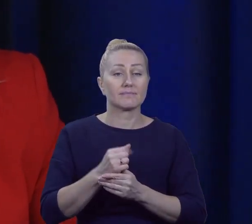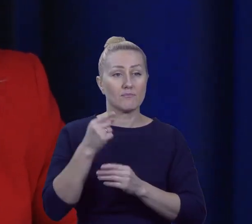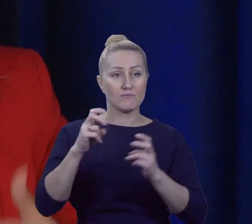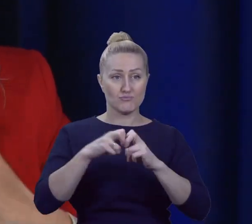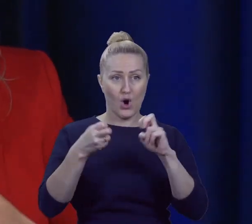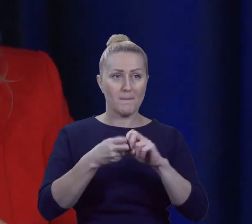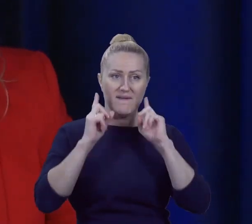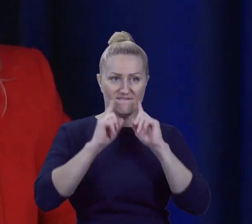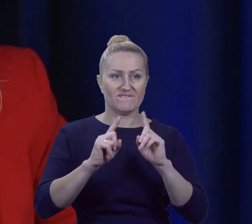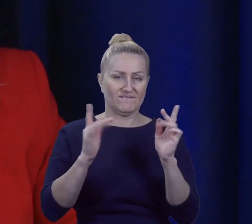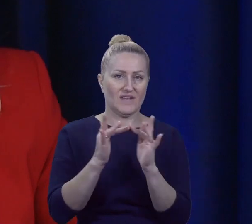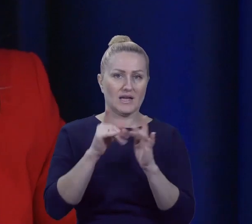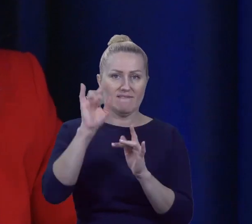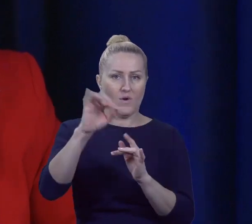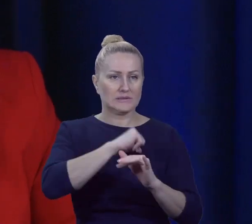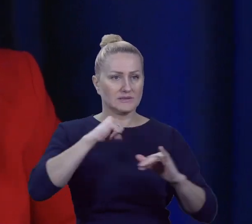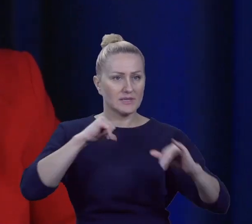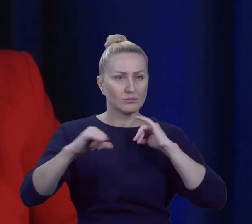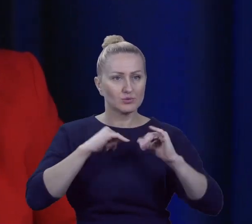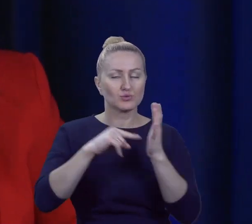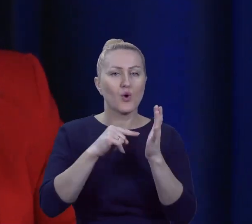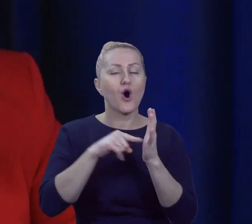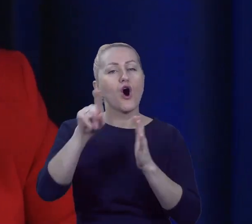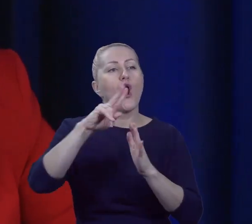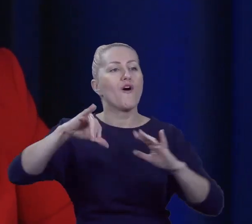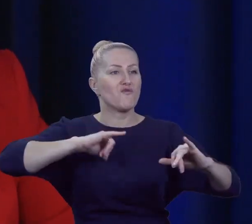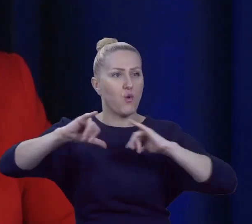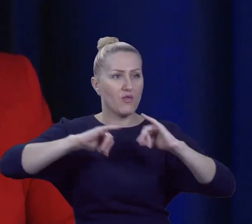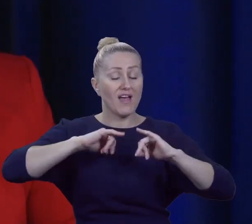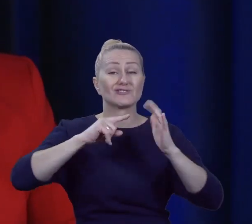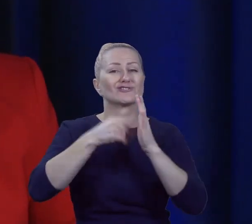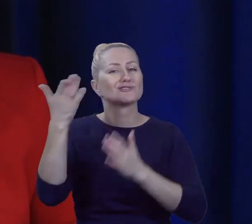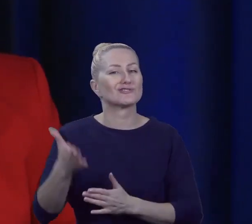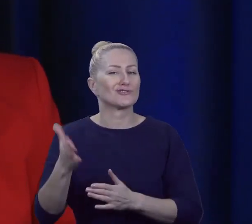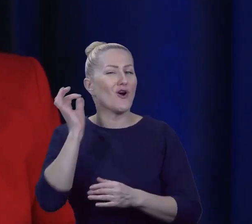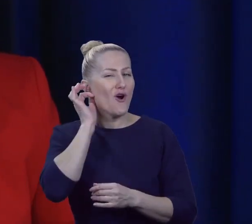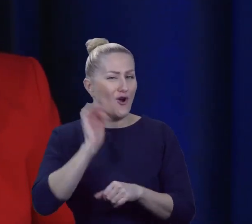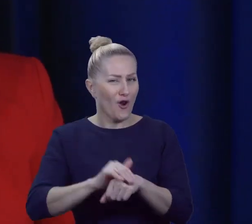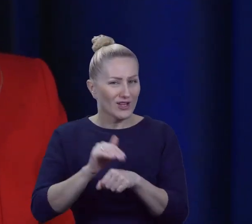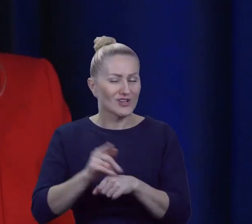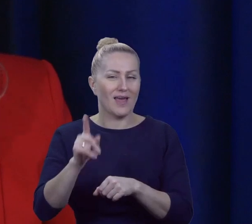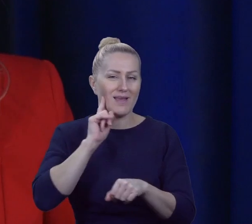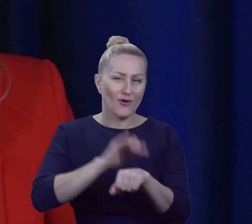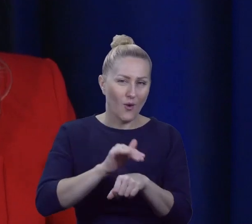samorządzie, po stronie najczęściej włodarzy. I koleżanka i koledzy mówili na przykładach. Ja w swojej wypowiedzi